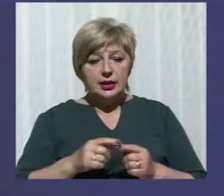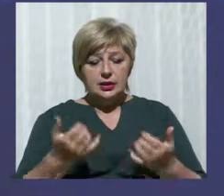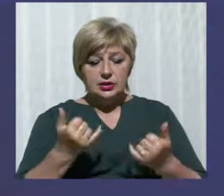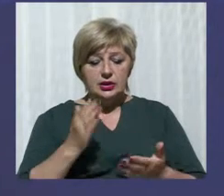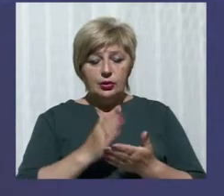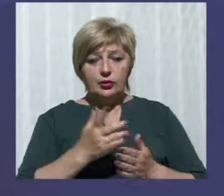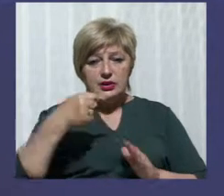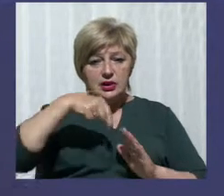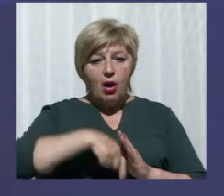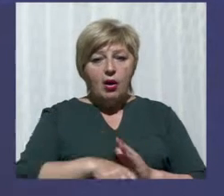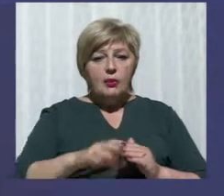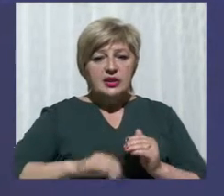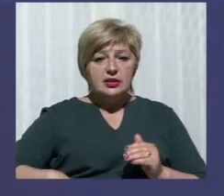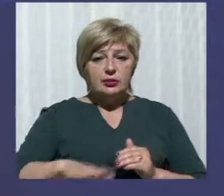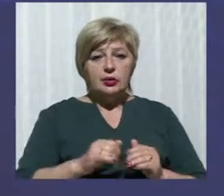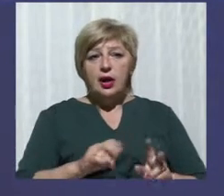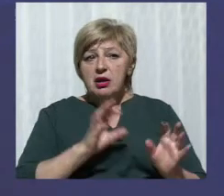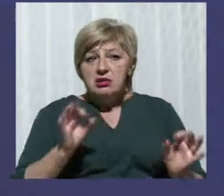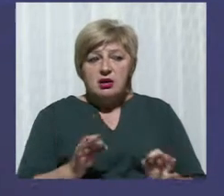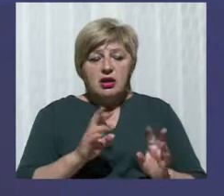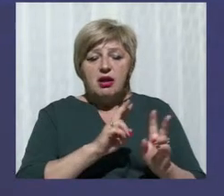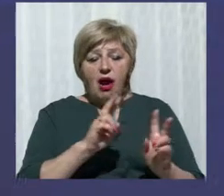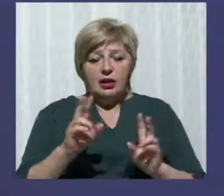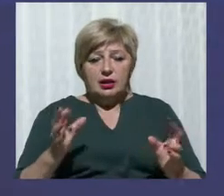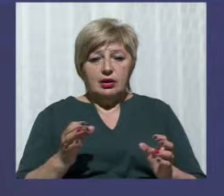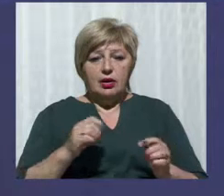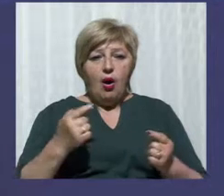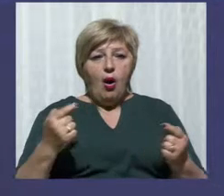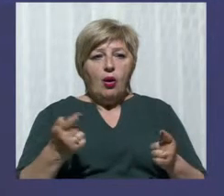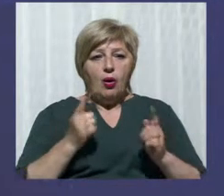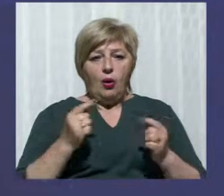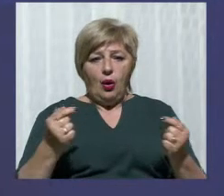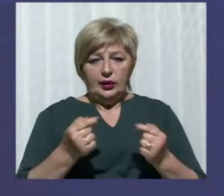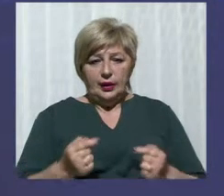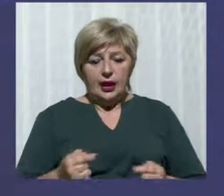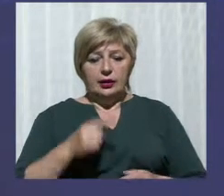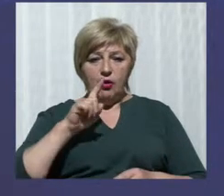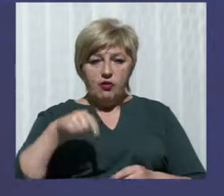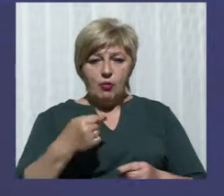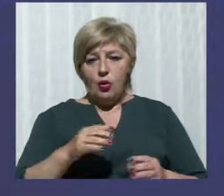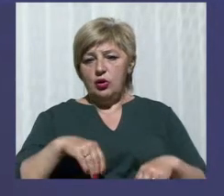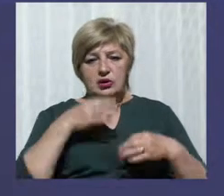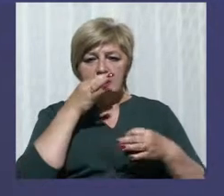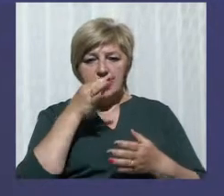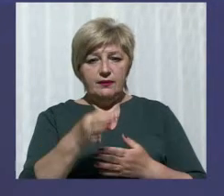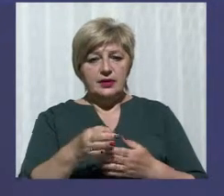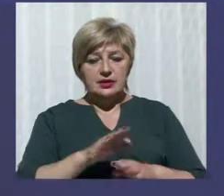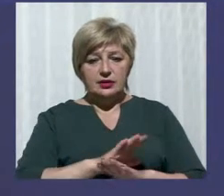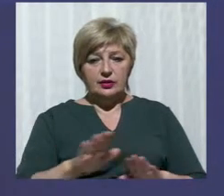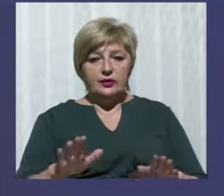землею, ніяких конкретних вимог висунути не змогли. Шахта Октяберська входить до складу Криворізького